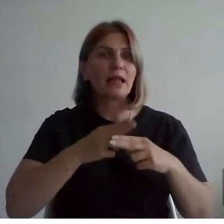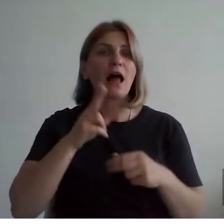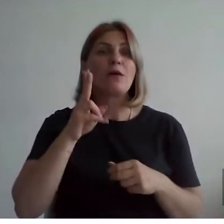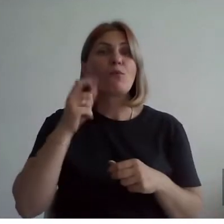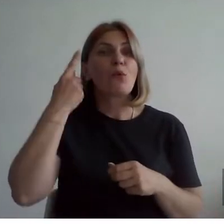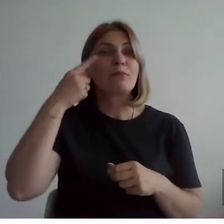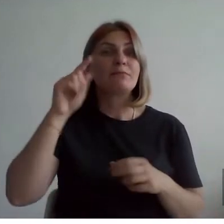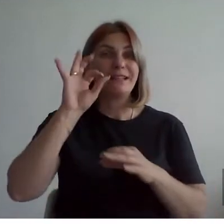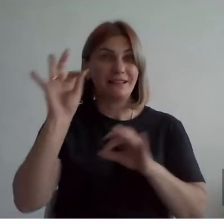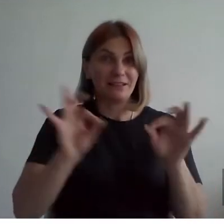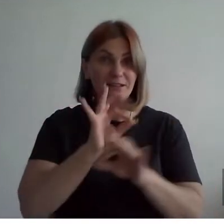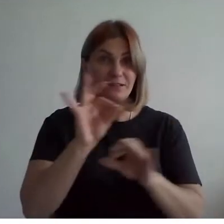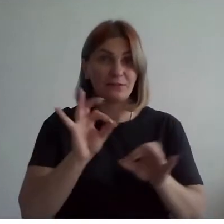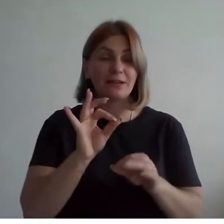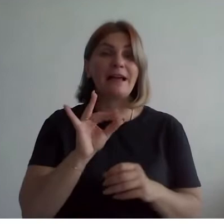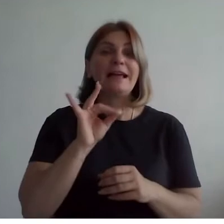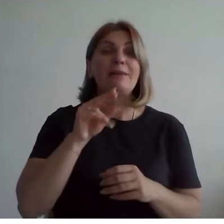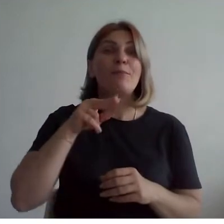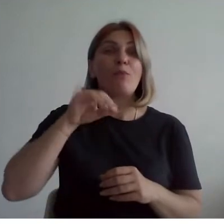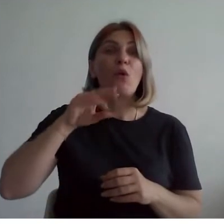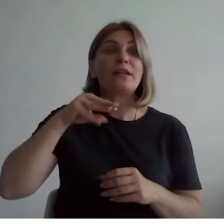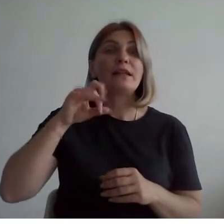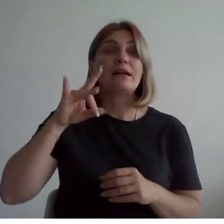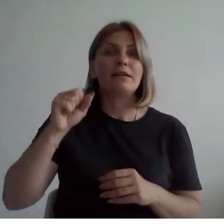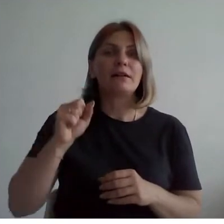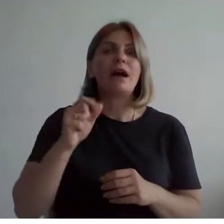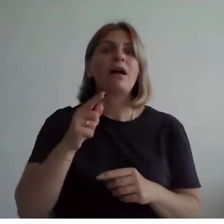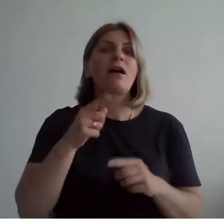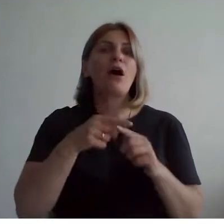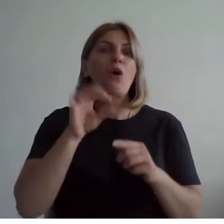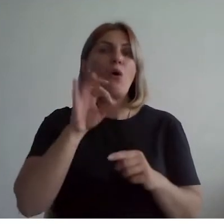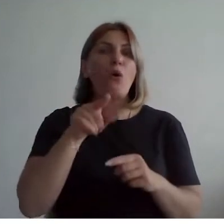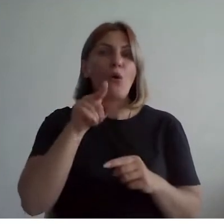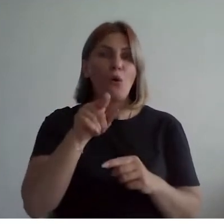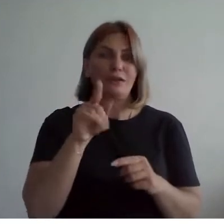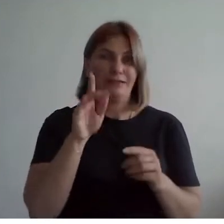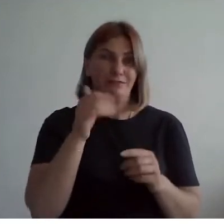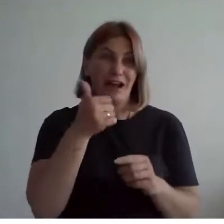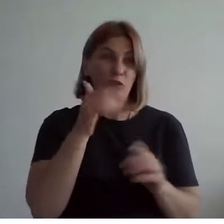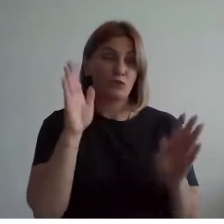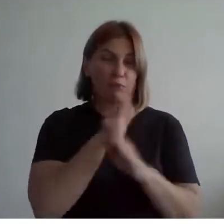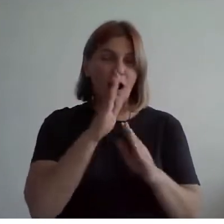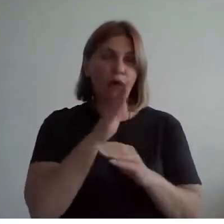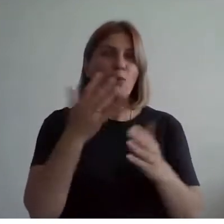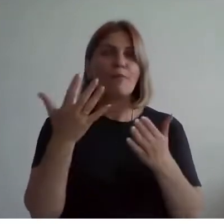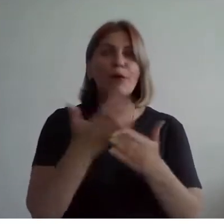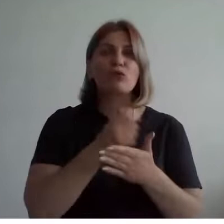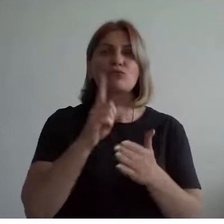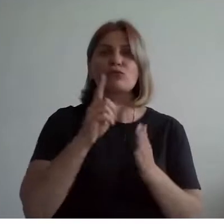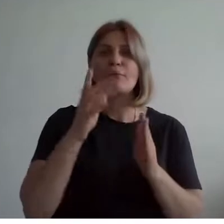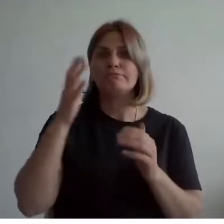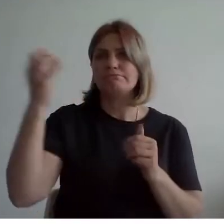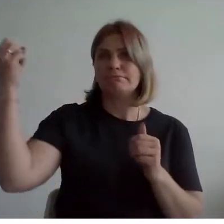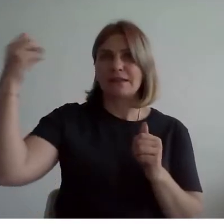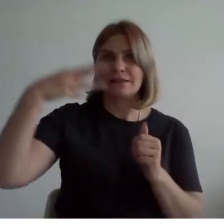проекта реконструкции Эйдена Поттера, «В погожий день от стен музея свет отражается, образуя на соседних поверхностях